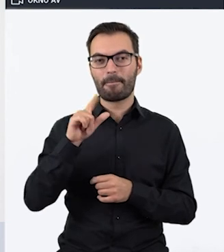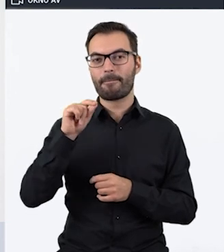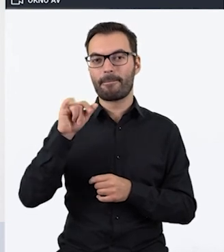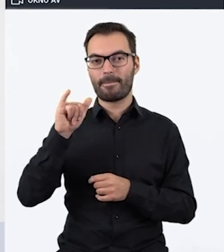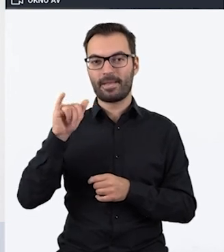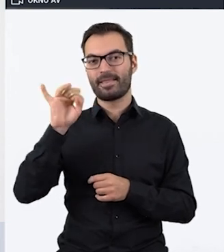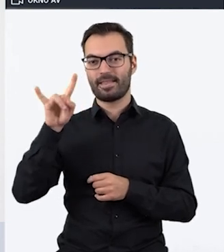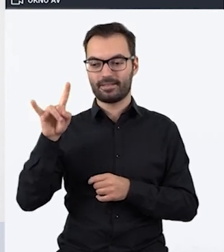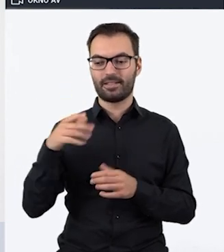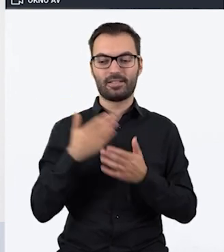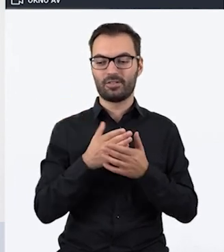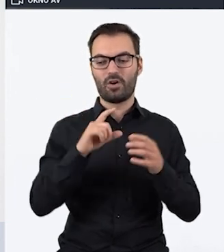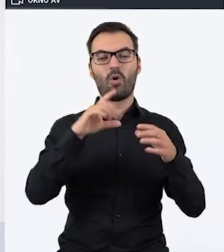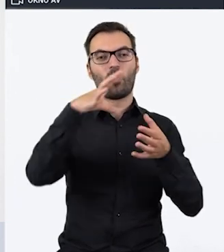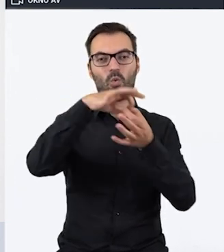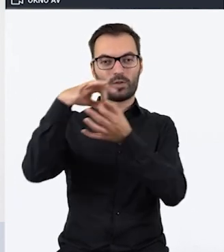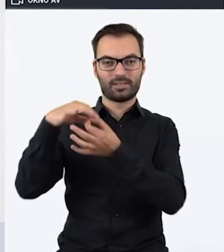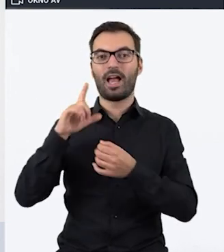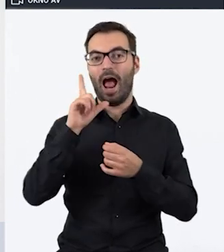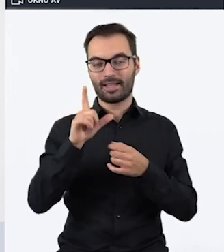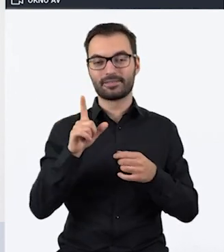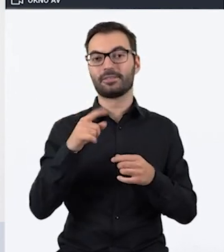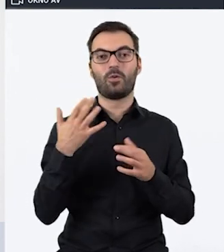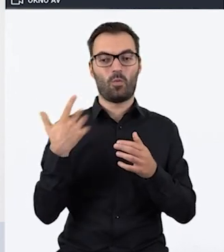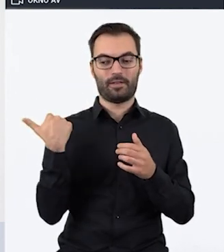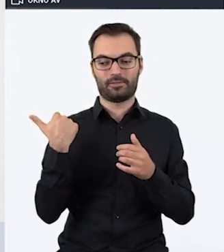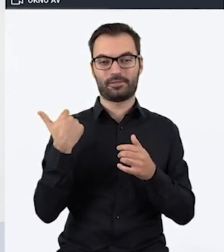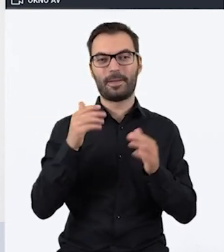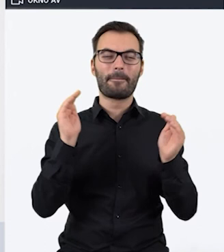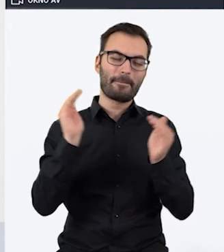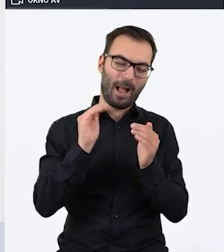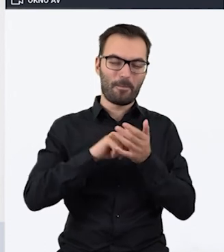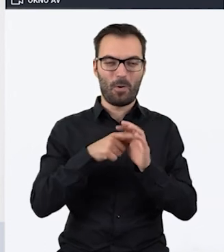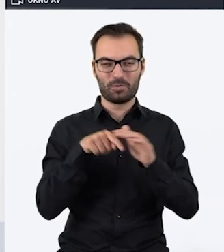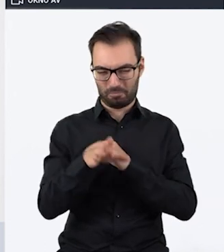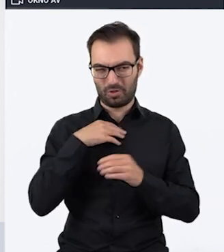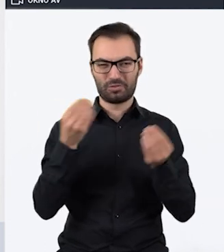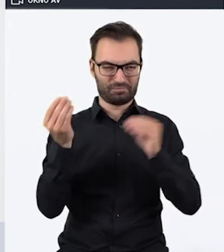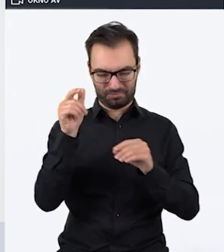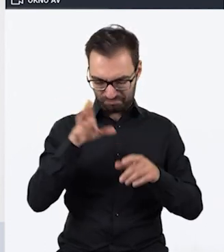takie kłódeczki, ale łatwo można taki mini escape room w tym stworzyć.